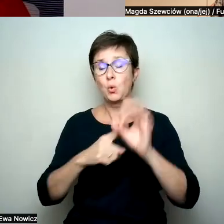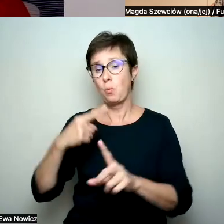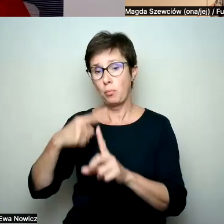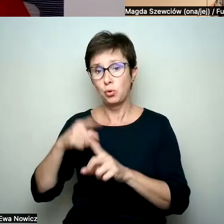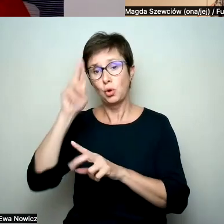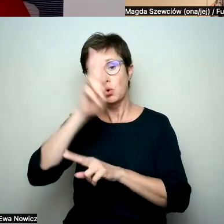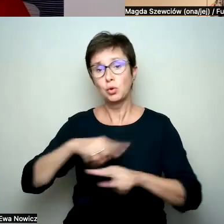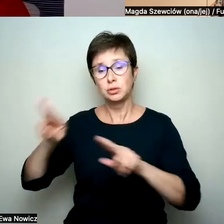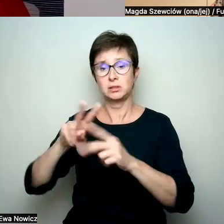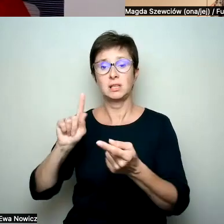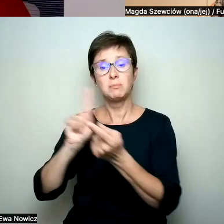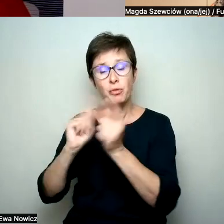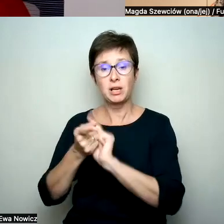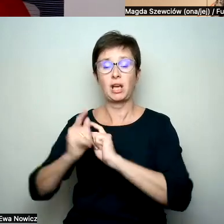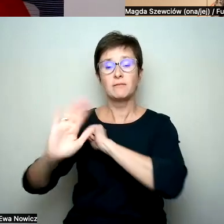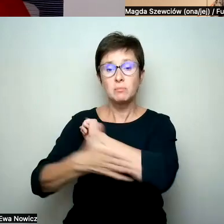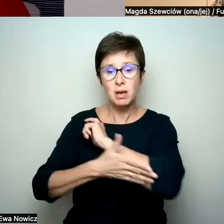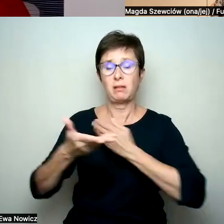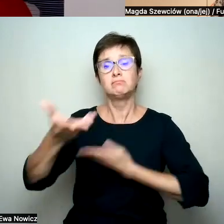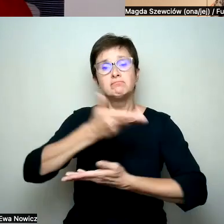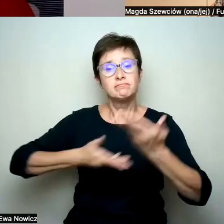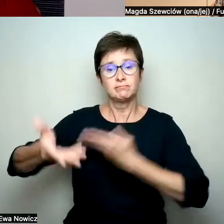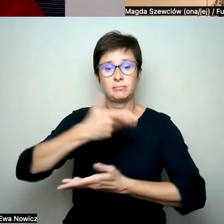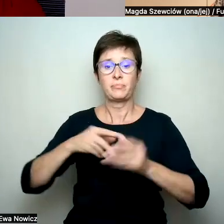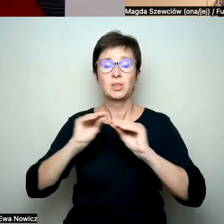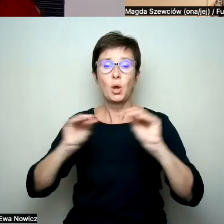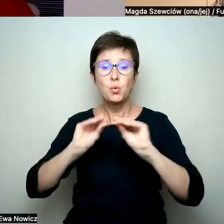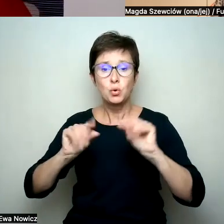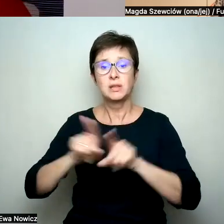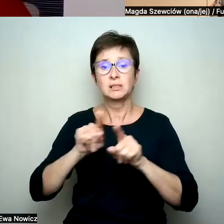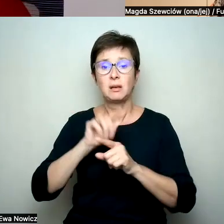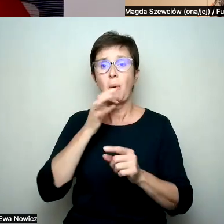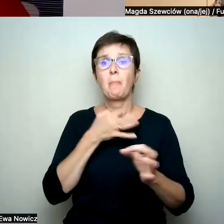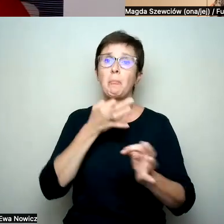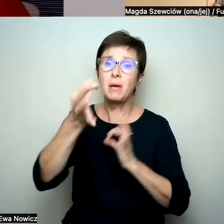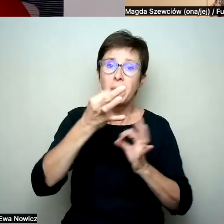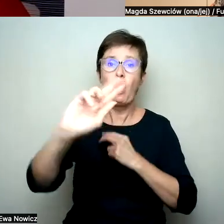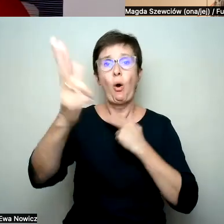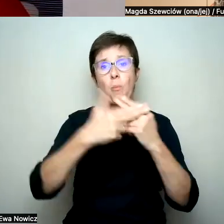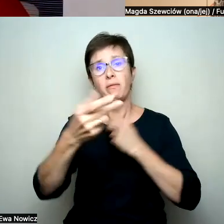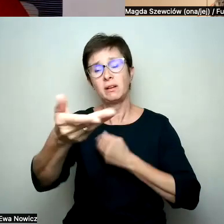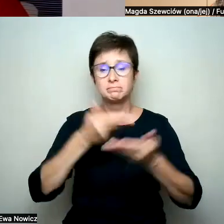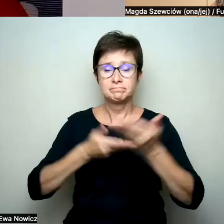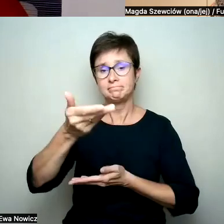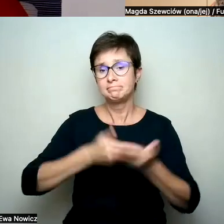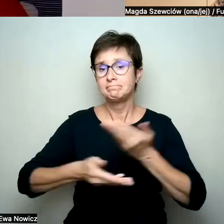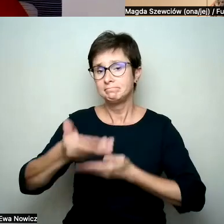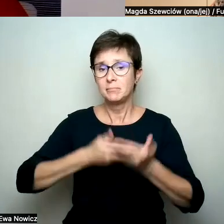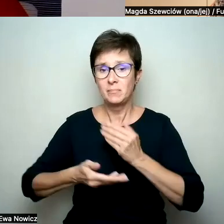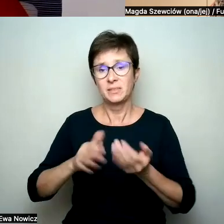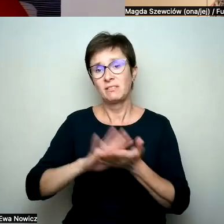wspierają mnie doświadczeniami, wzajemnie edukują, ale też odpowiadają sobie na takie pytania i też wzajemnie jakoś